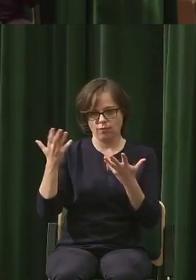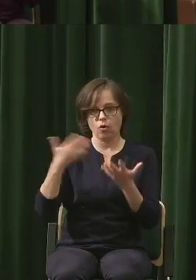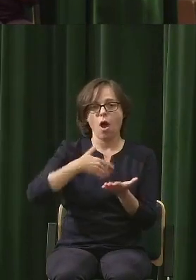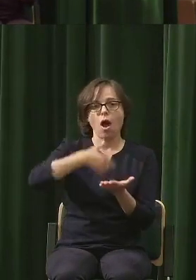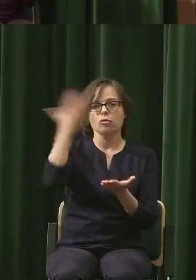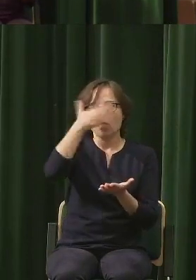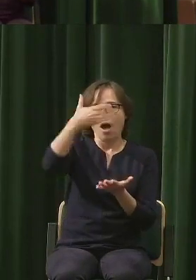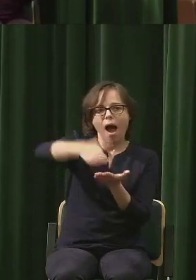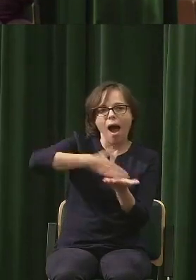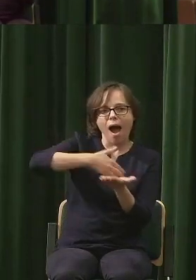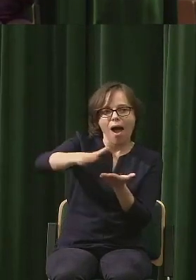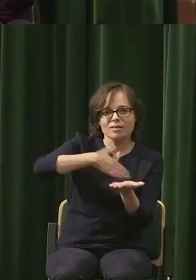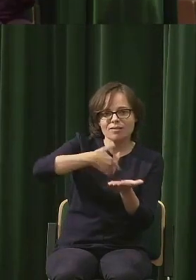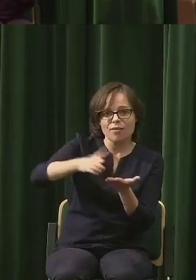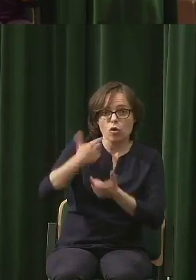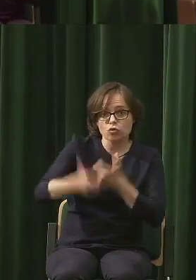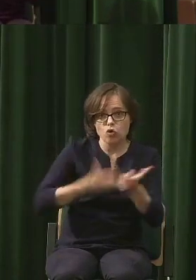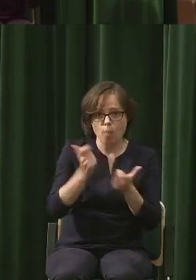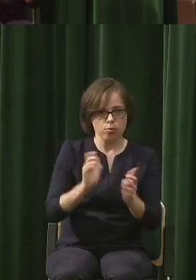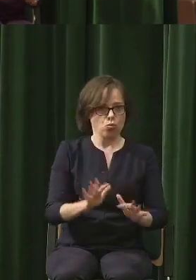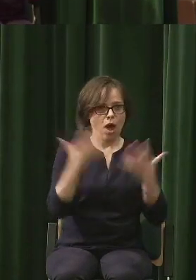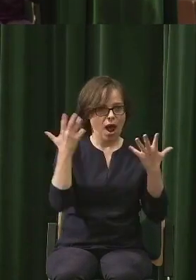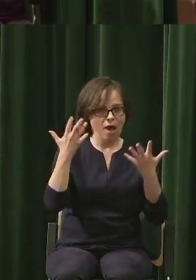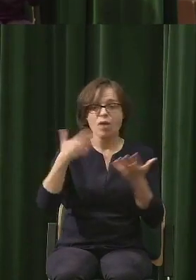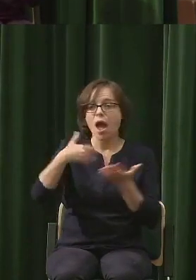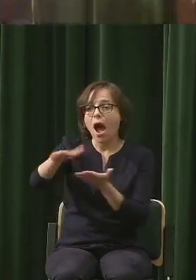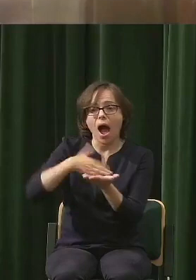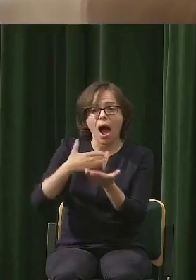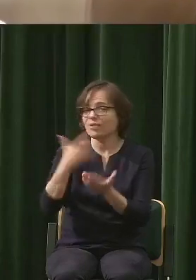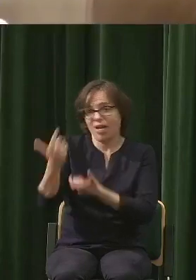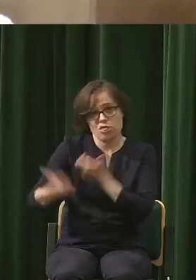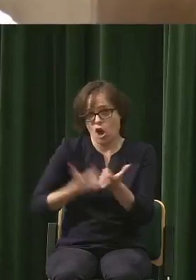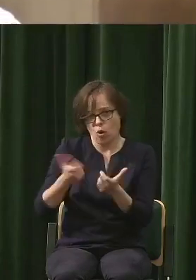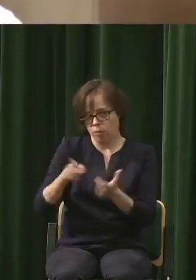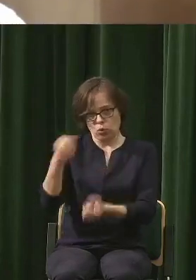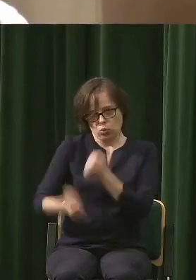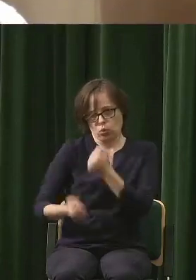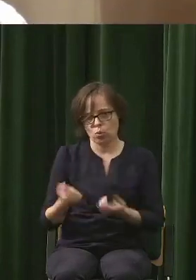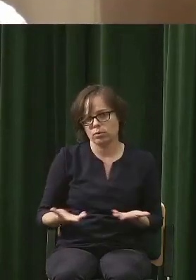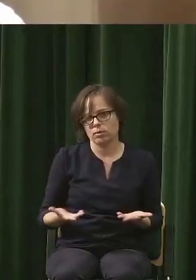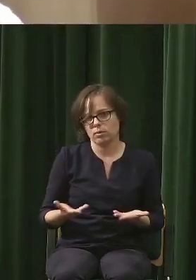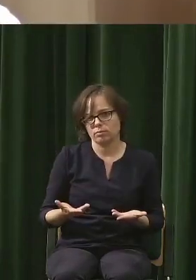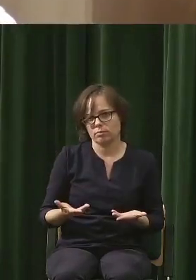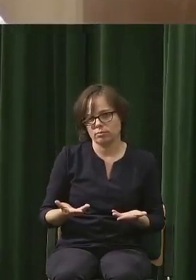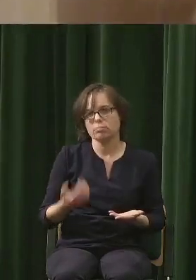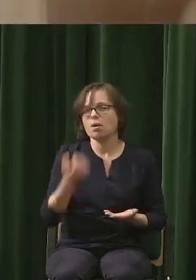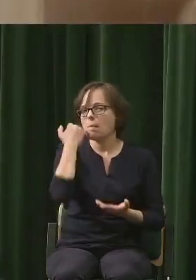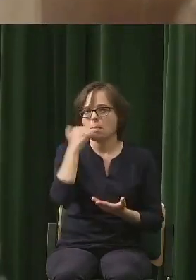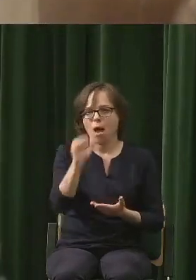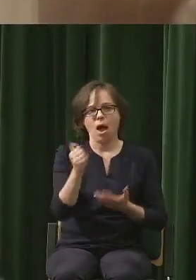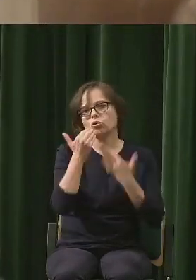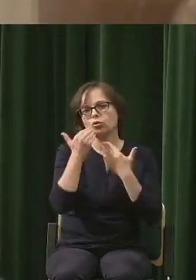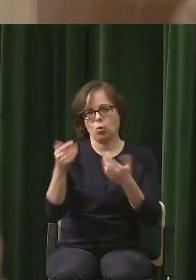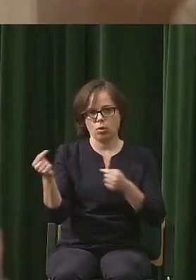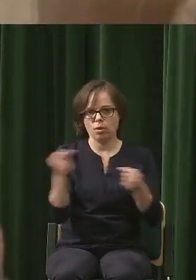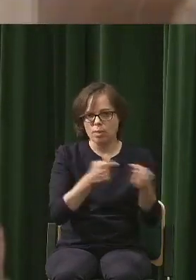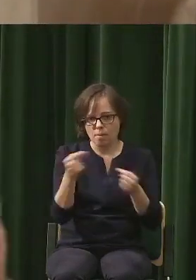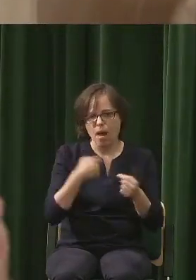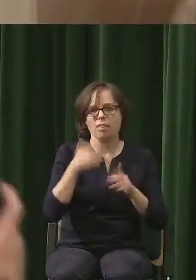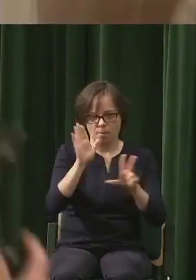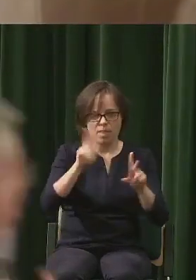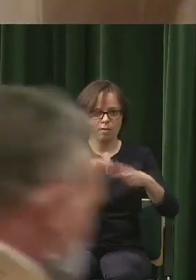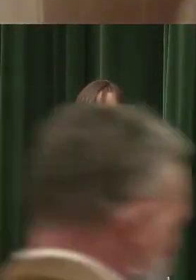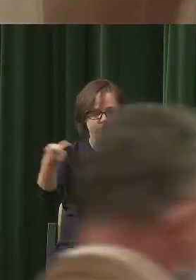trudniej jest tego asfaltu nie wylać w jakiś sensowny sposób. Więc bardzo gorąco dziękuję za tą debatę. Będę ją share'ować i